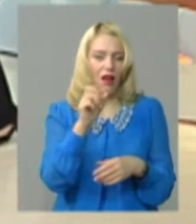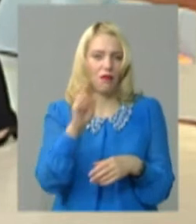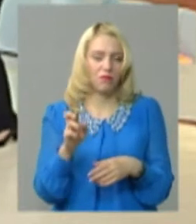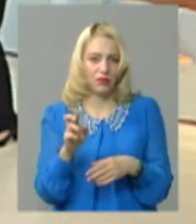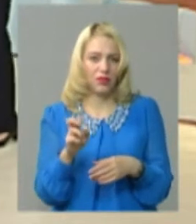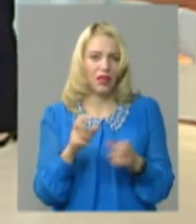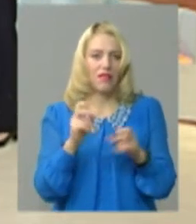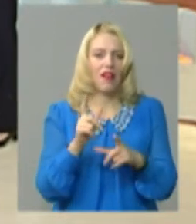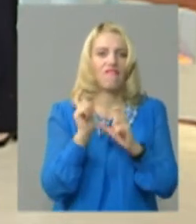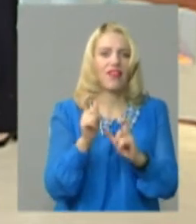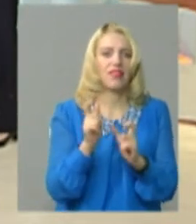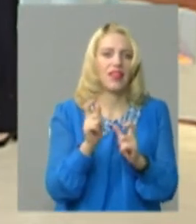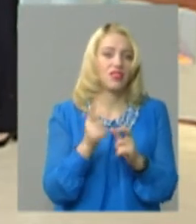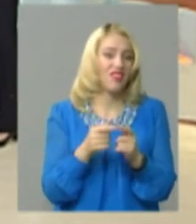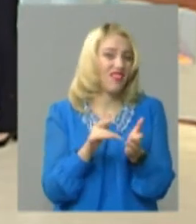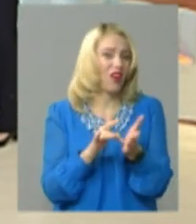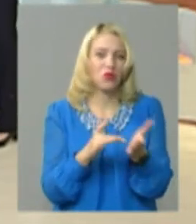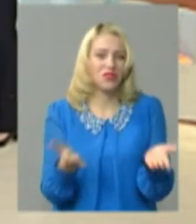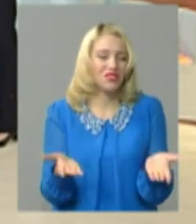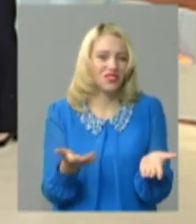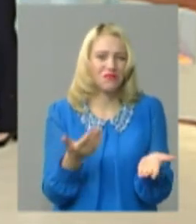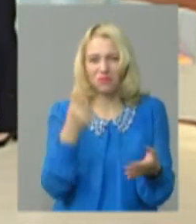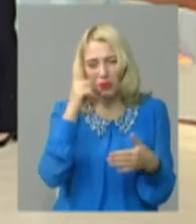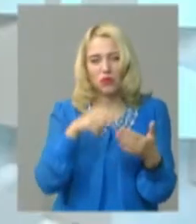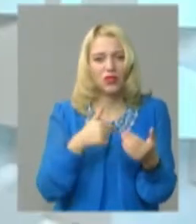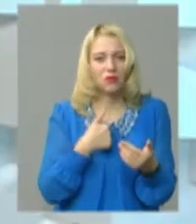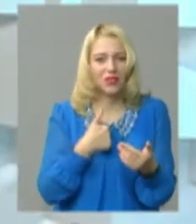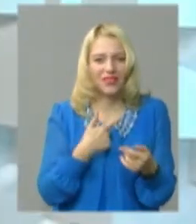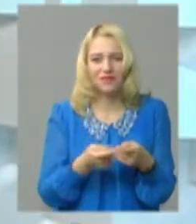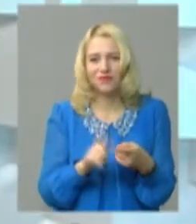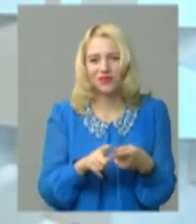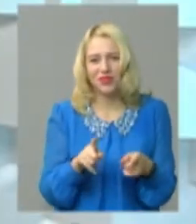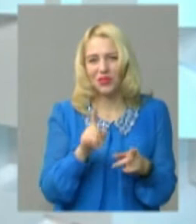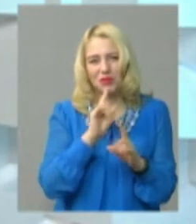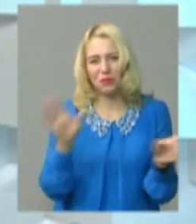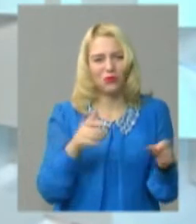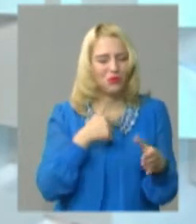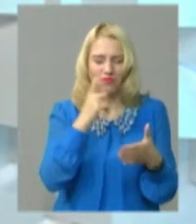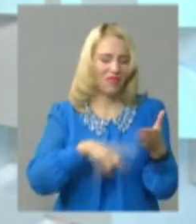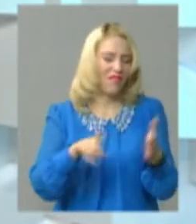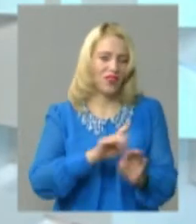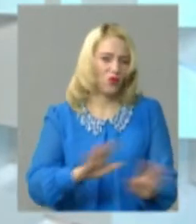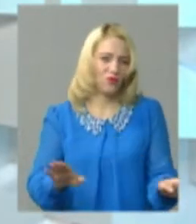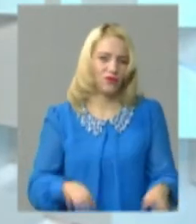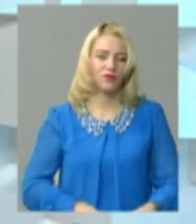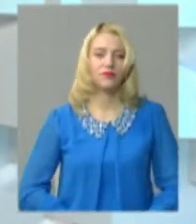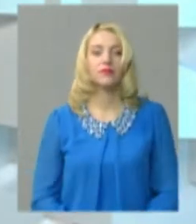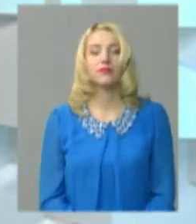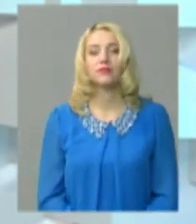вантажний хаб. Як туристичний він, повірте мені, то його то не було, я в то не вірив. не вірив.